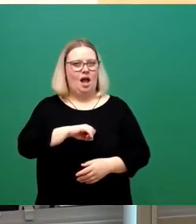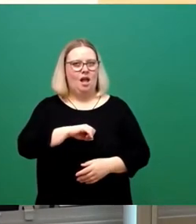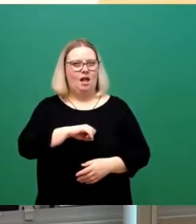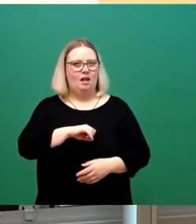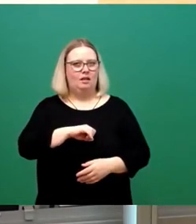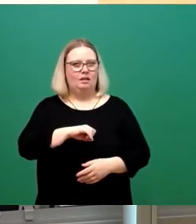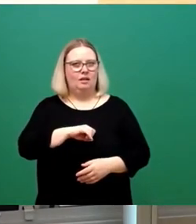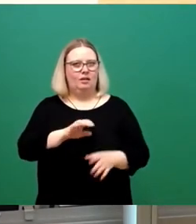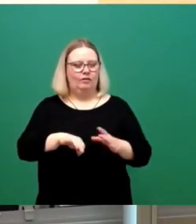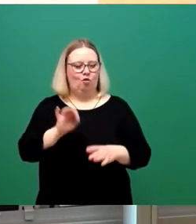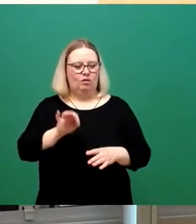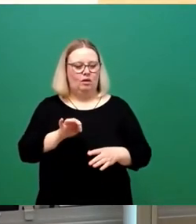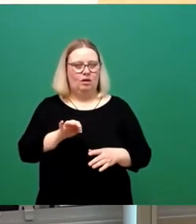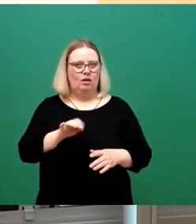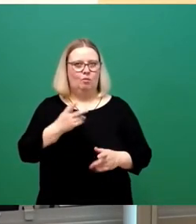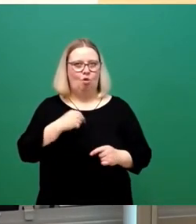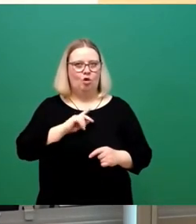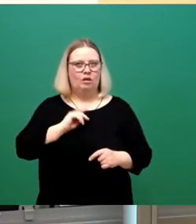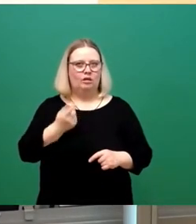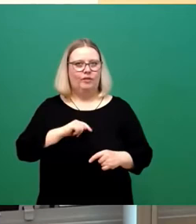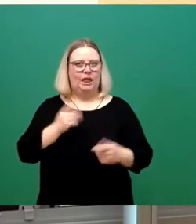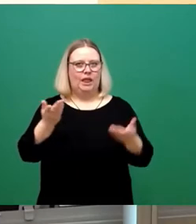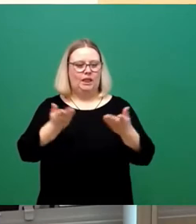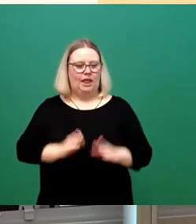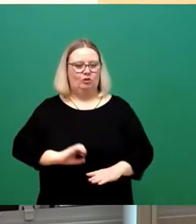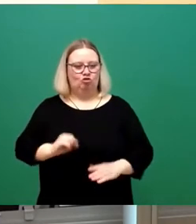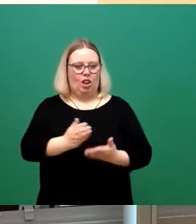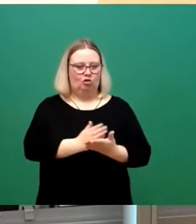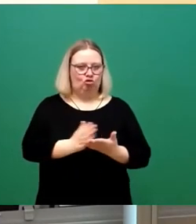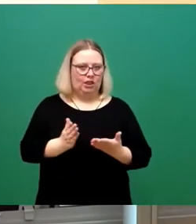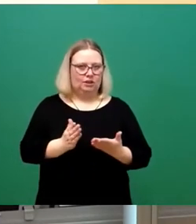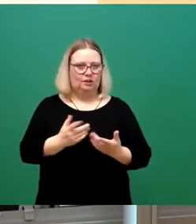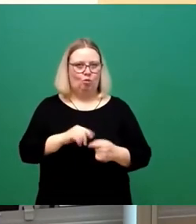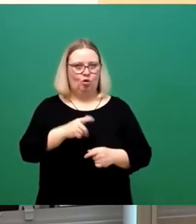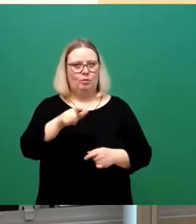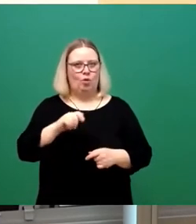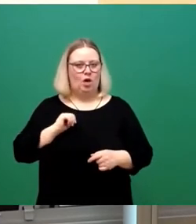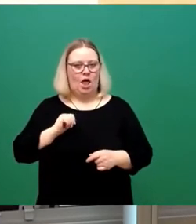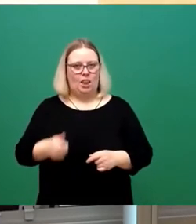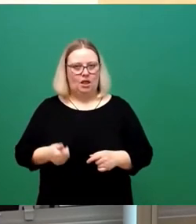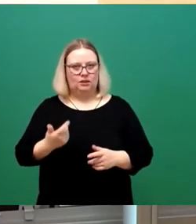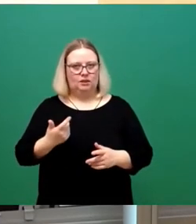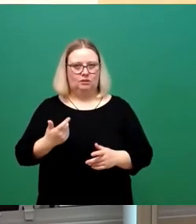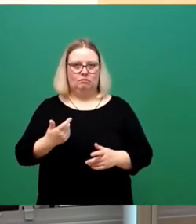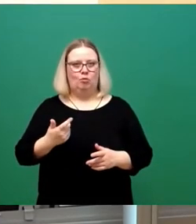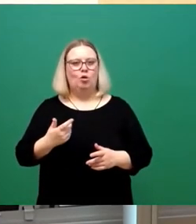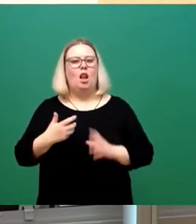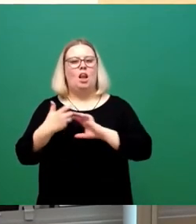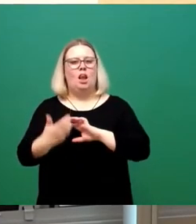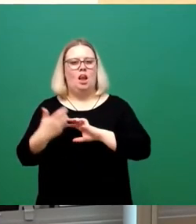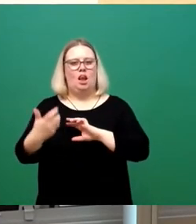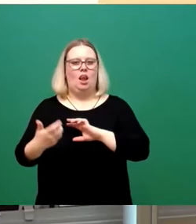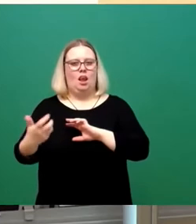apropos Diäten, wird ganz schnell was entschieden. Wenn es danach geht, die Bürger zu entlasten, wird lange, ewig